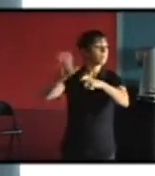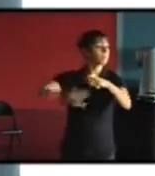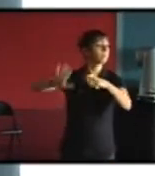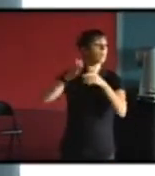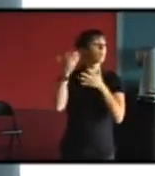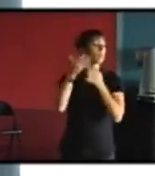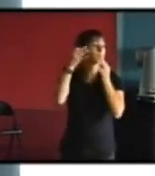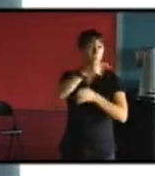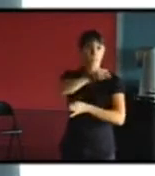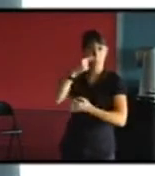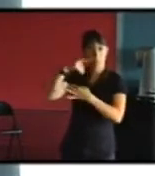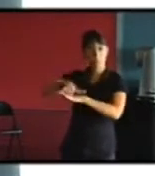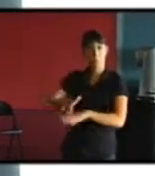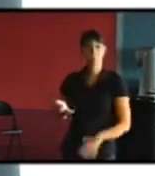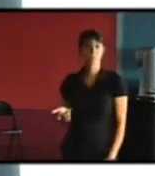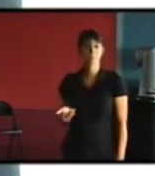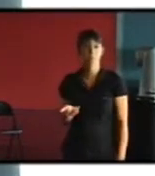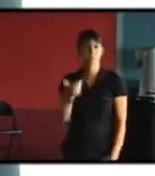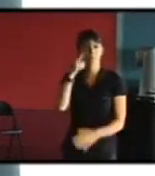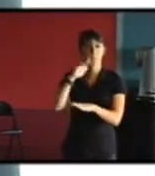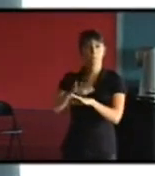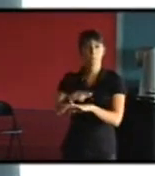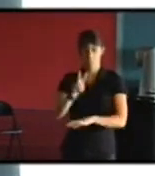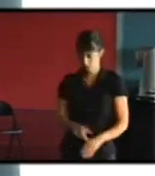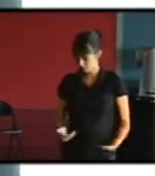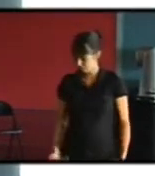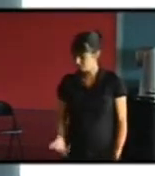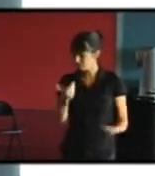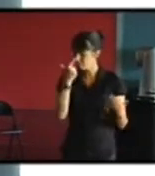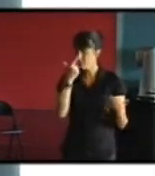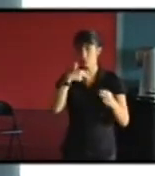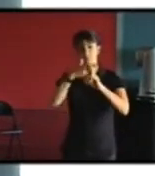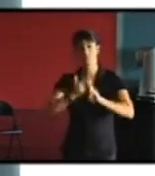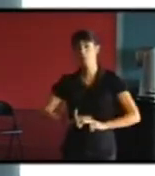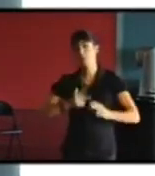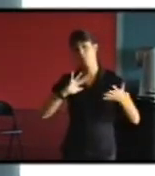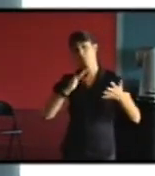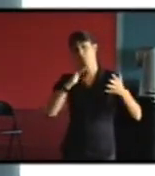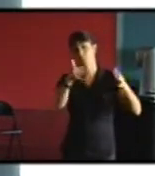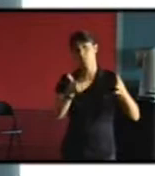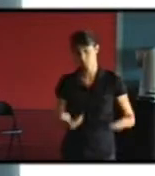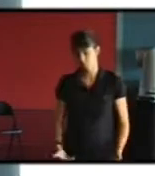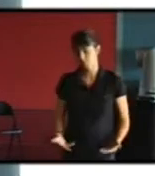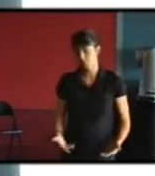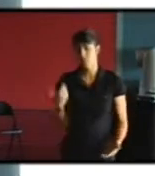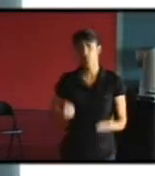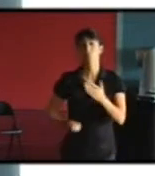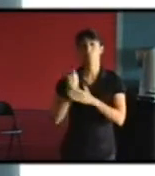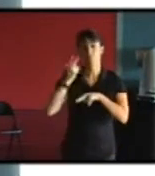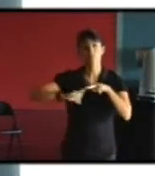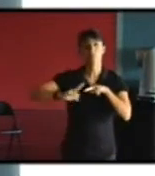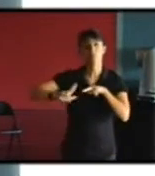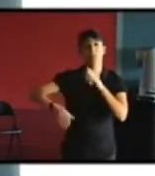de ce qu'on peut patrimonialiser maintenant dans les opérations les plus récentes où effectivement on